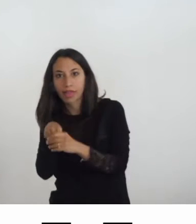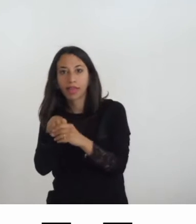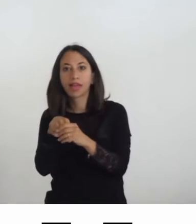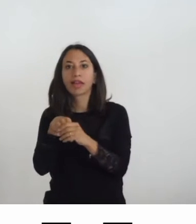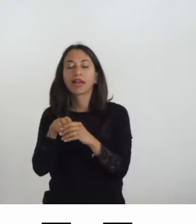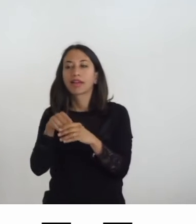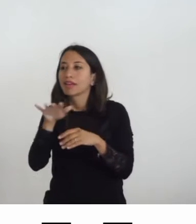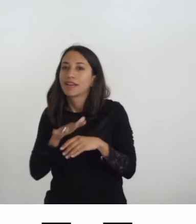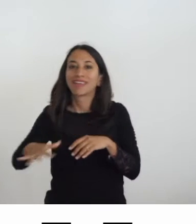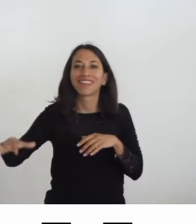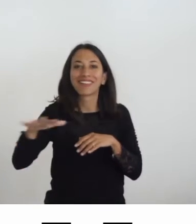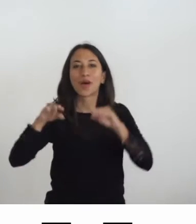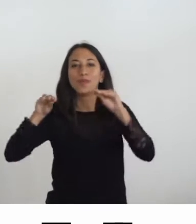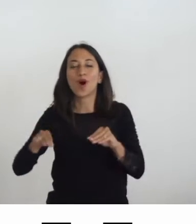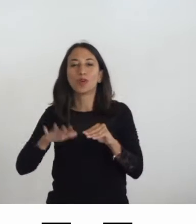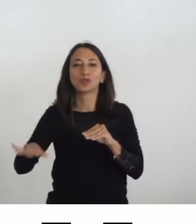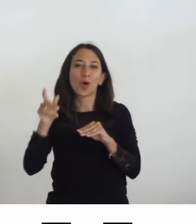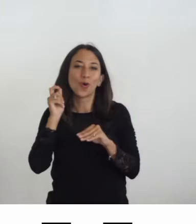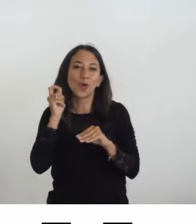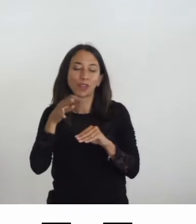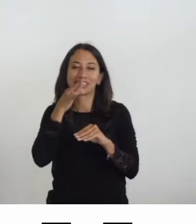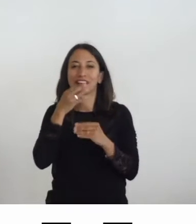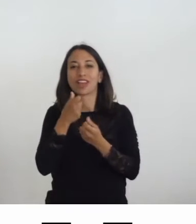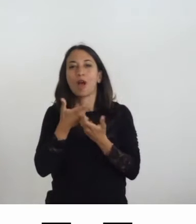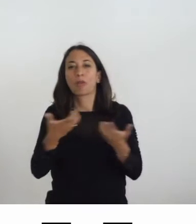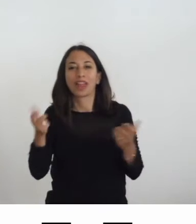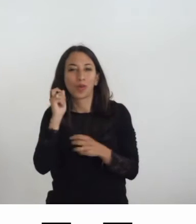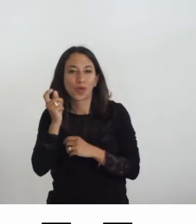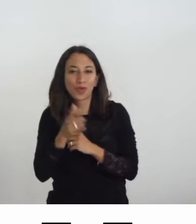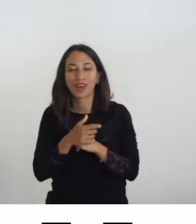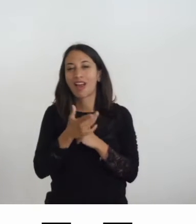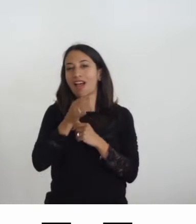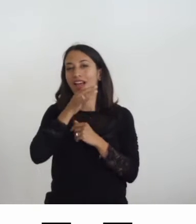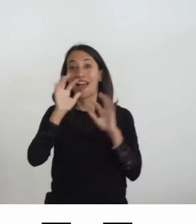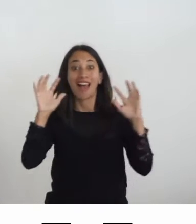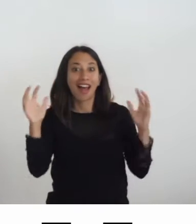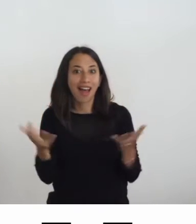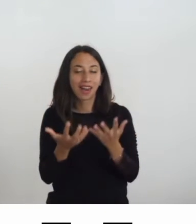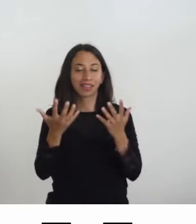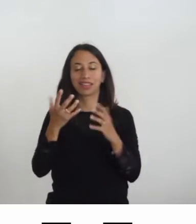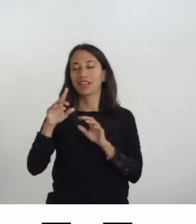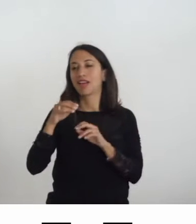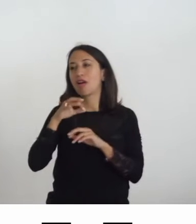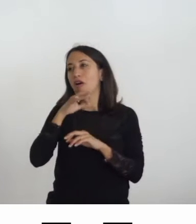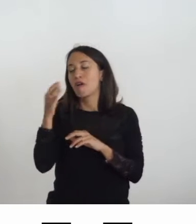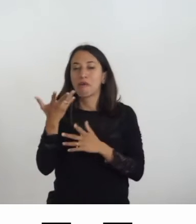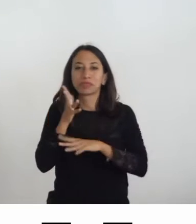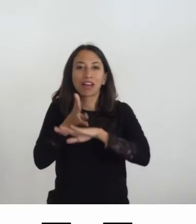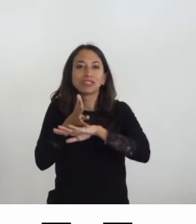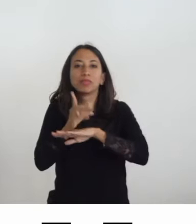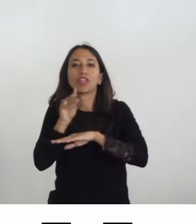culturali invece. Quindi l'accesso ai beni culturali, l'accesso alle opere d'arte, l'accesso ai musei.